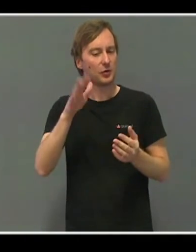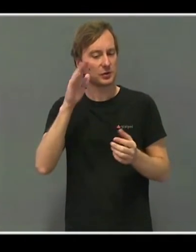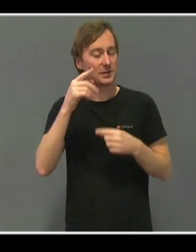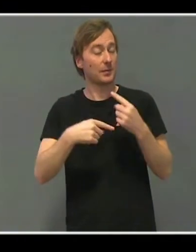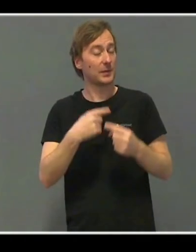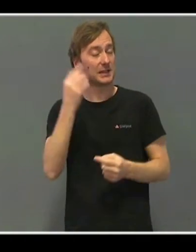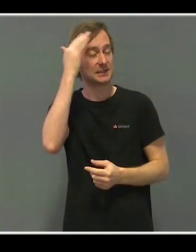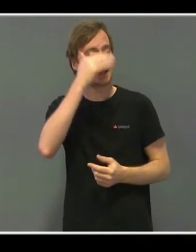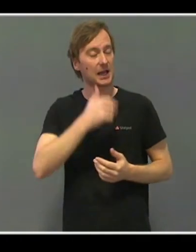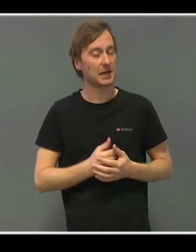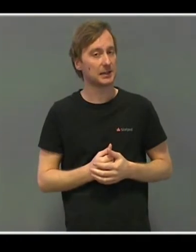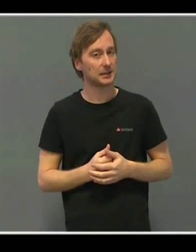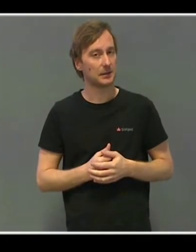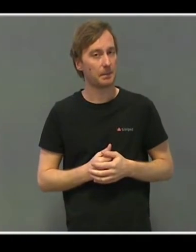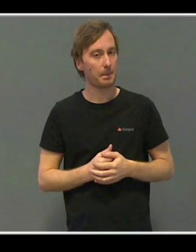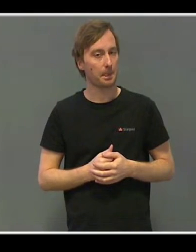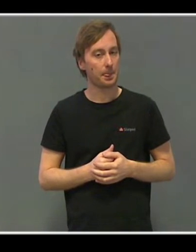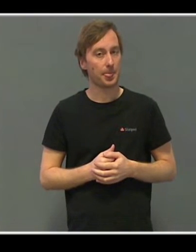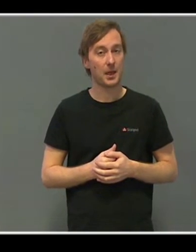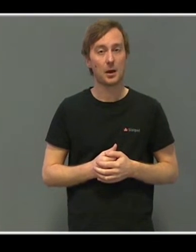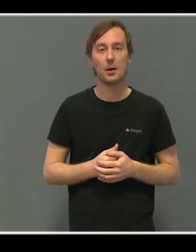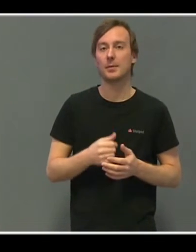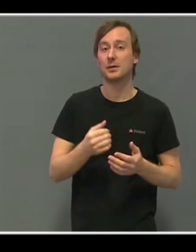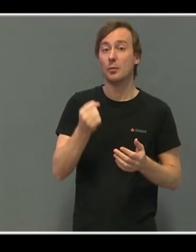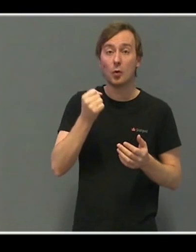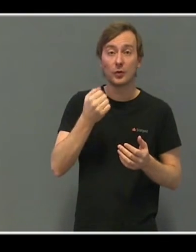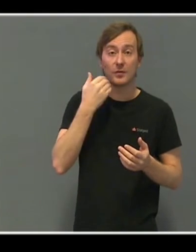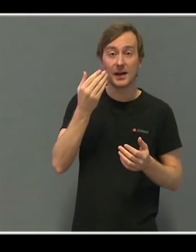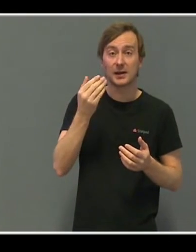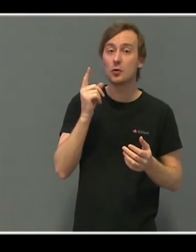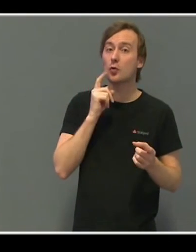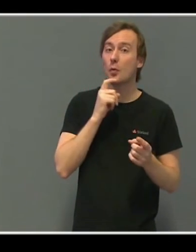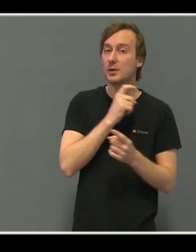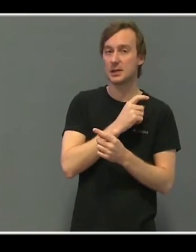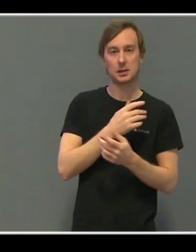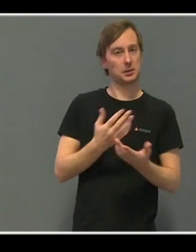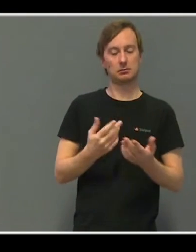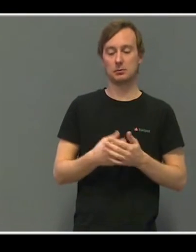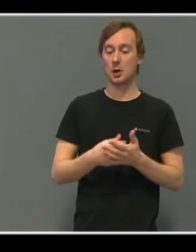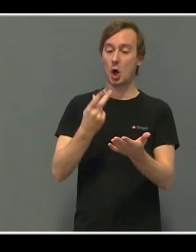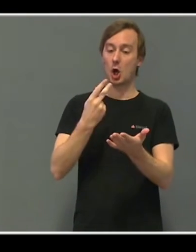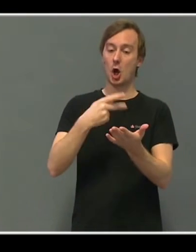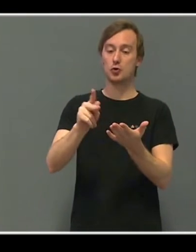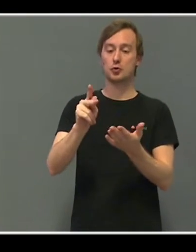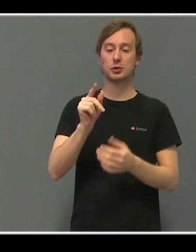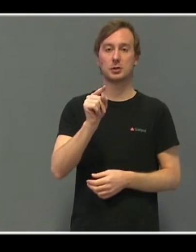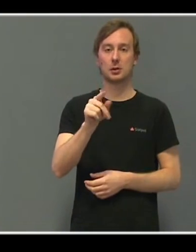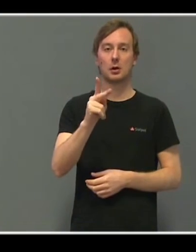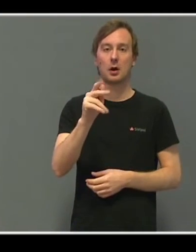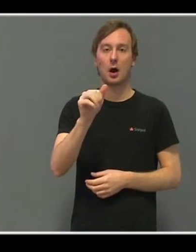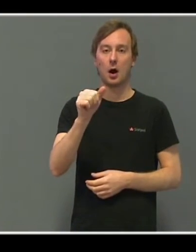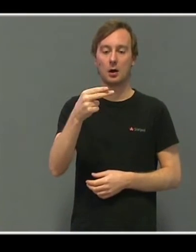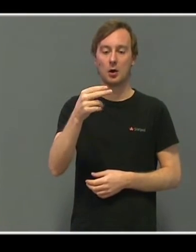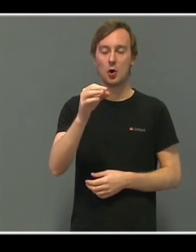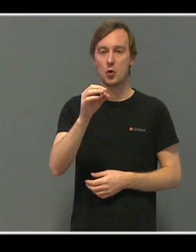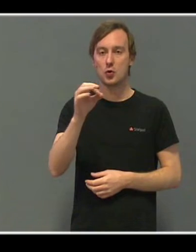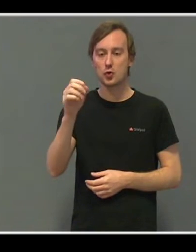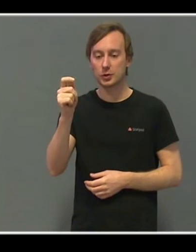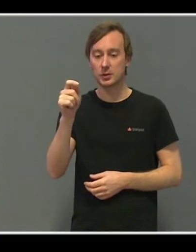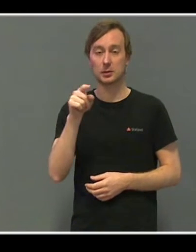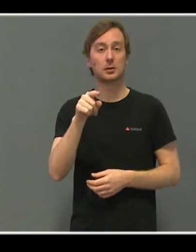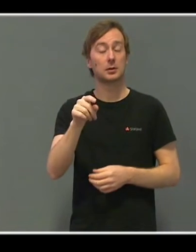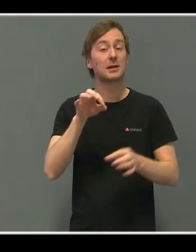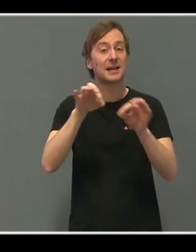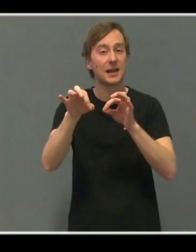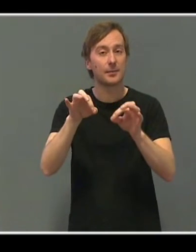randet, også dette, at vi behøver ikke å gjøre det så komplisert. Altså, en kahoot er jo også en gaming. Så vi kan gjøre litt enkle skritt